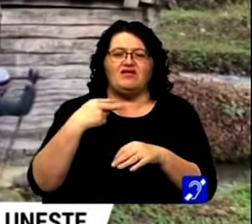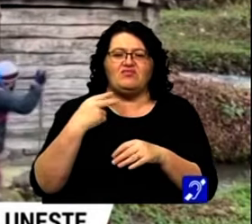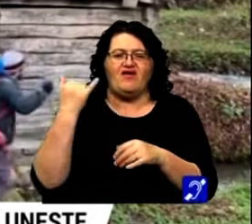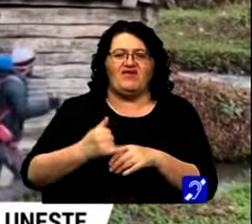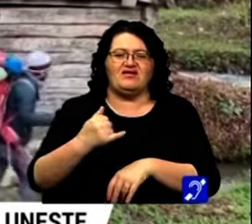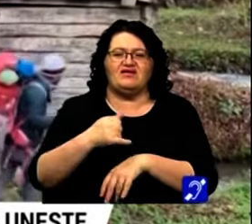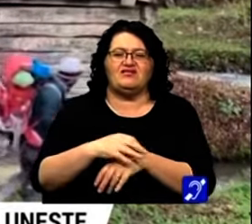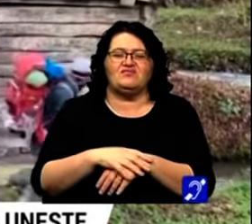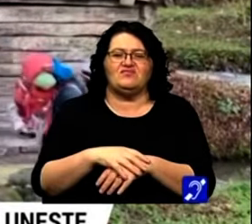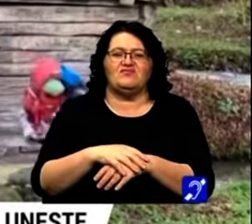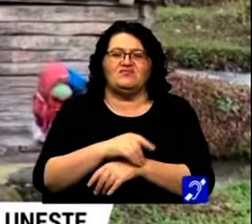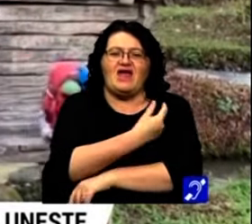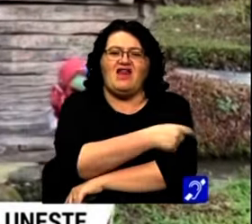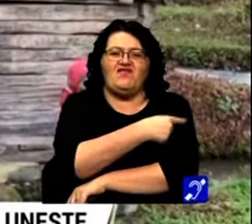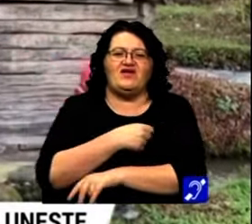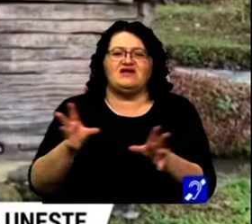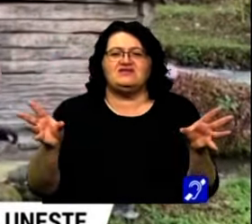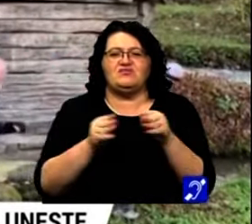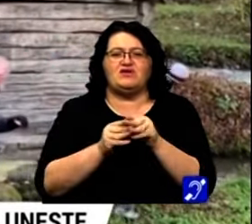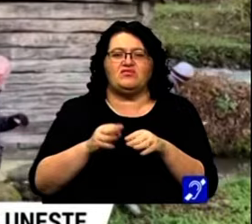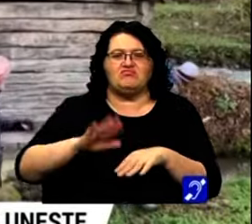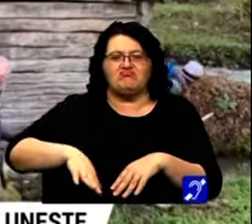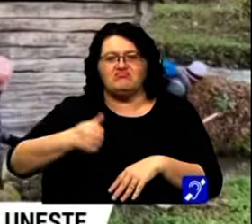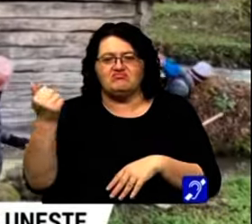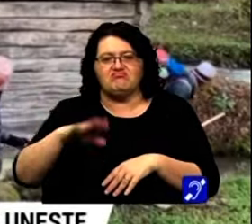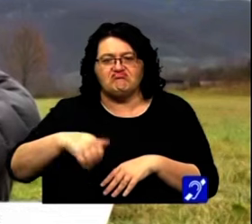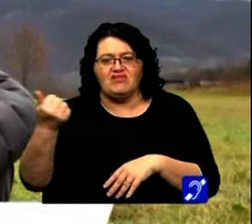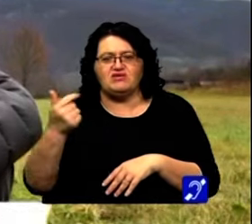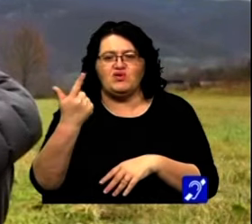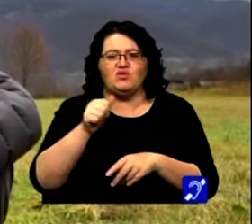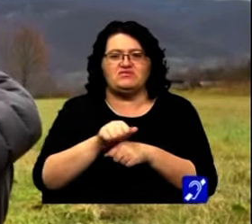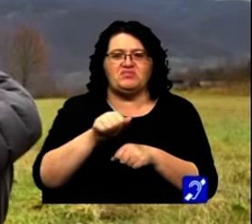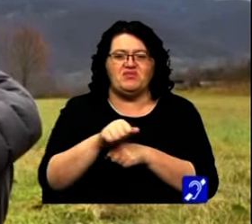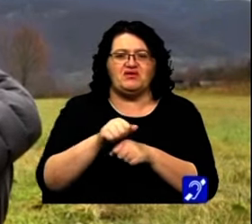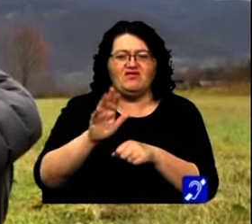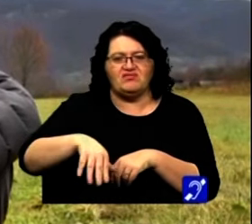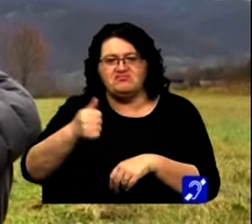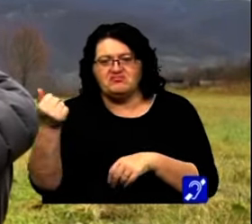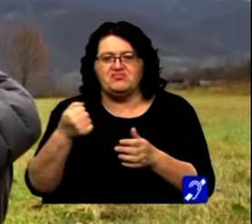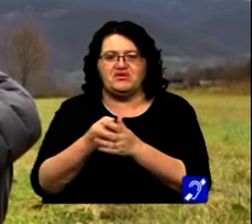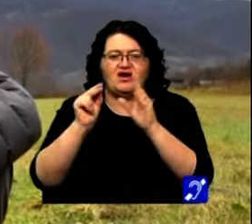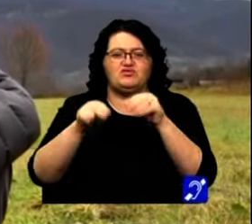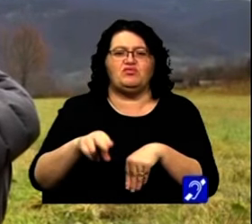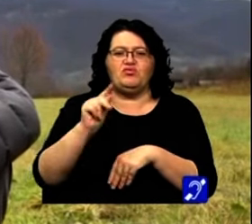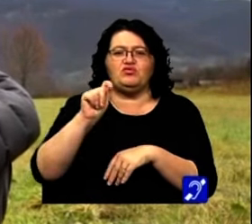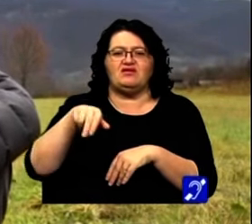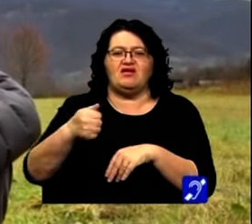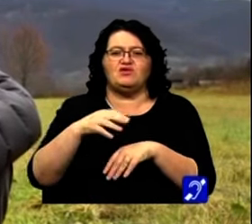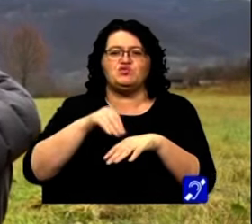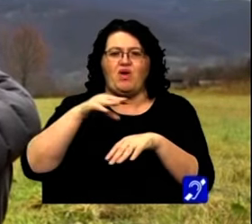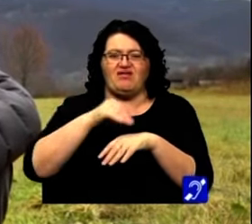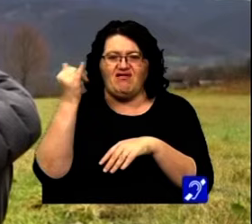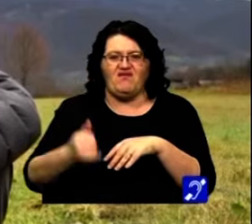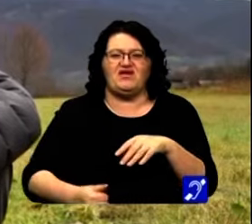împreună au ajuns în Banatul Montan. A luat autostopul, două săptămâni de autostop până la Pudna din Suedia